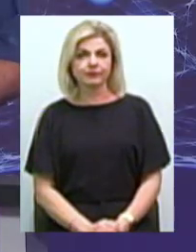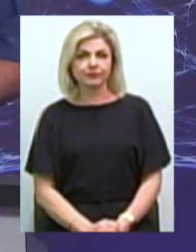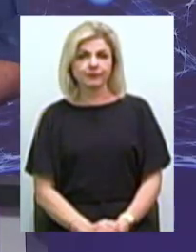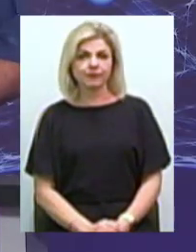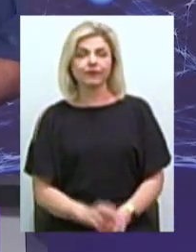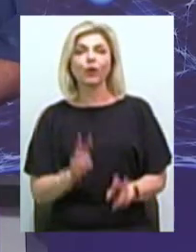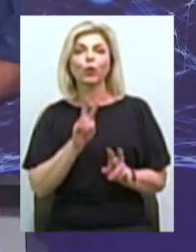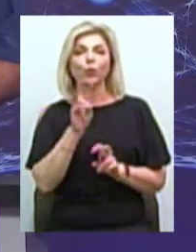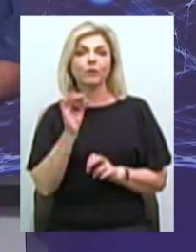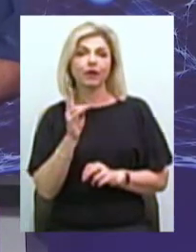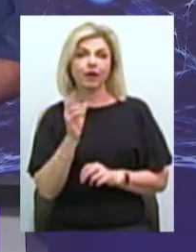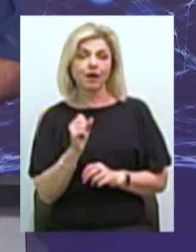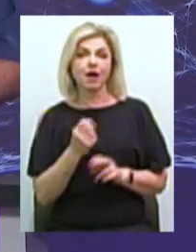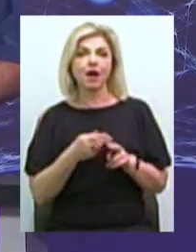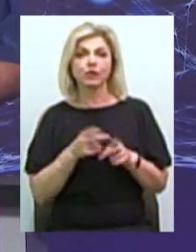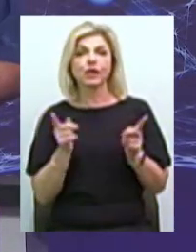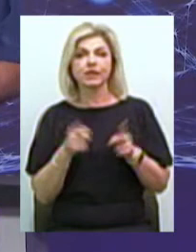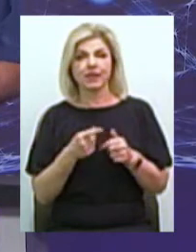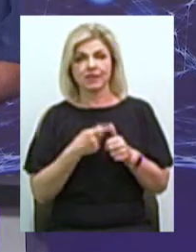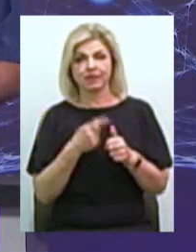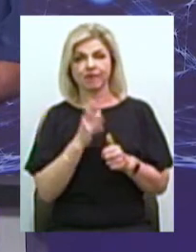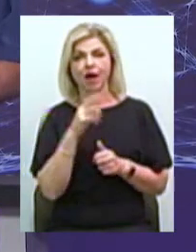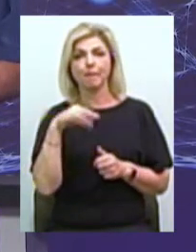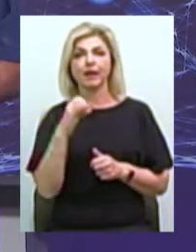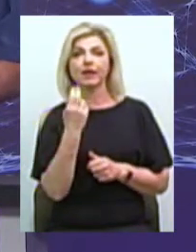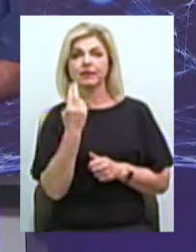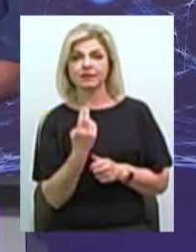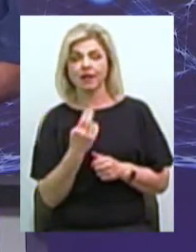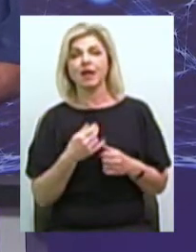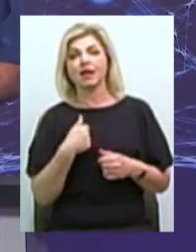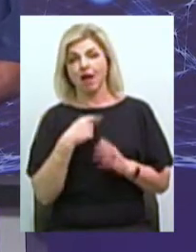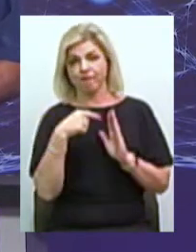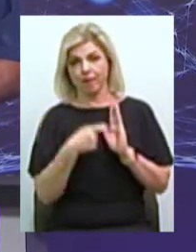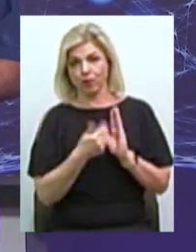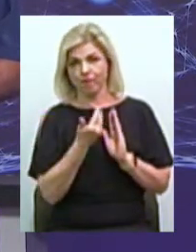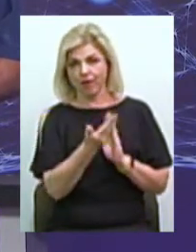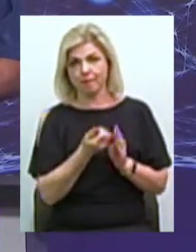Рубрика, яку можна стисло назвати «Бліц» для кандидата Я поставлю вам кілька запитань